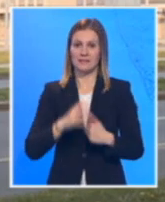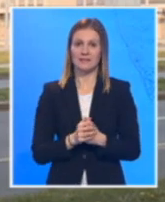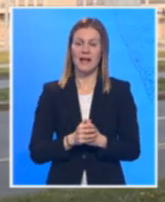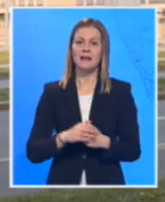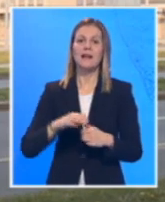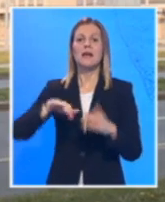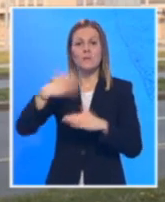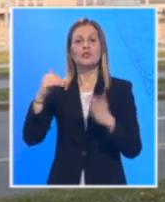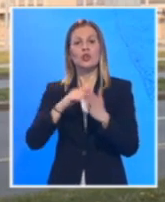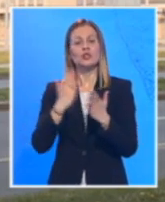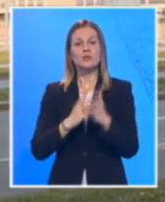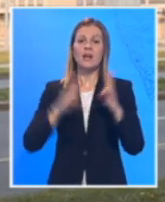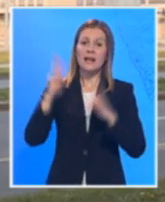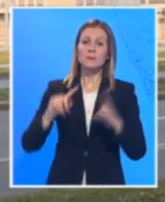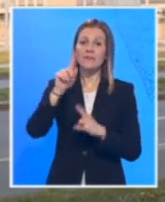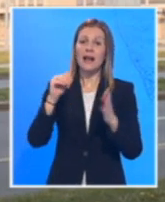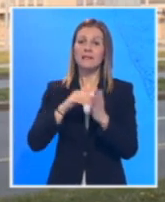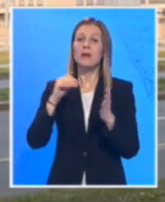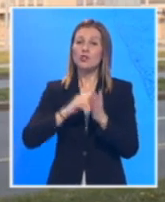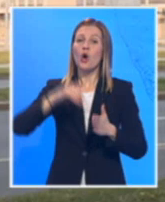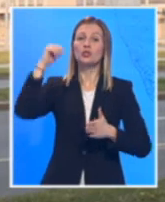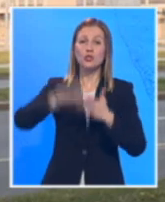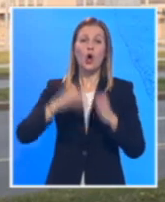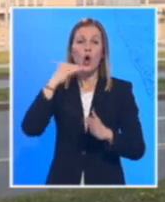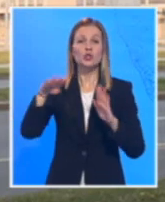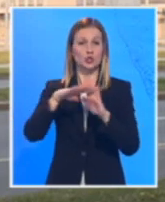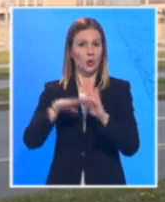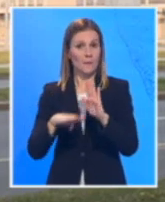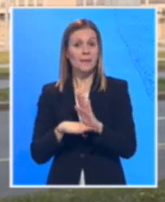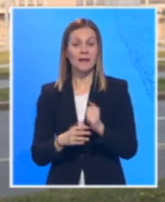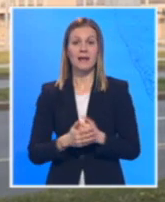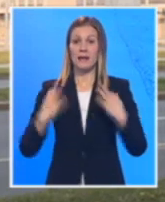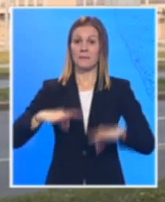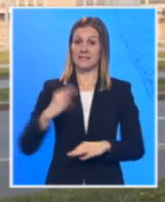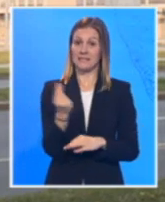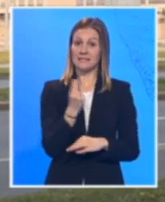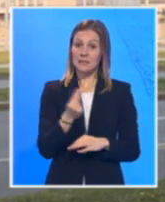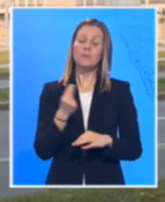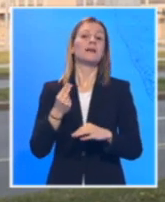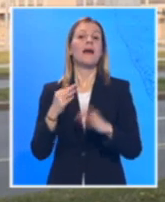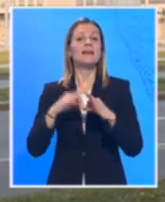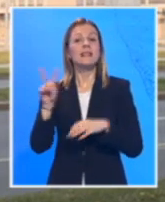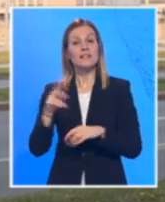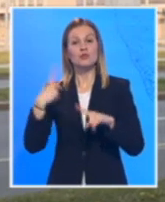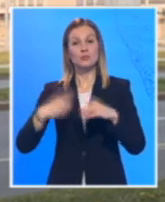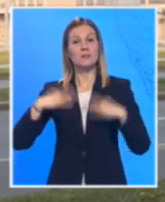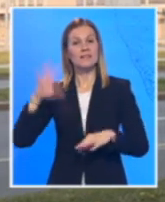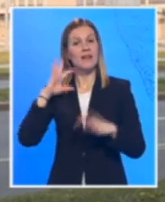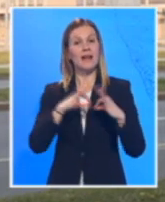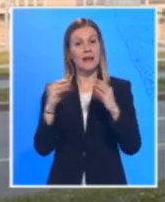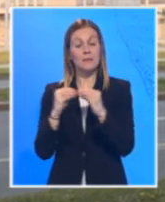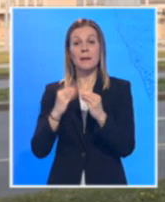raspravljati da li su potrebne dodatne oštrije mere za gradove koji su žarišta. Predsjednik Srbija Aleksandar Vučić i predsjednica vlade Ana Brnabić